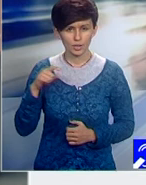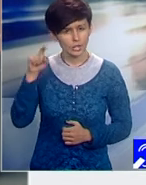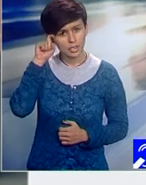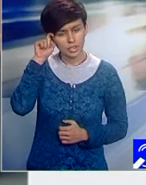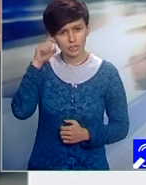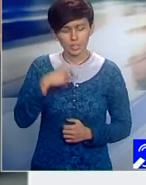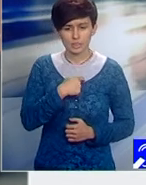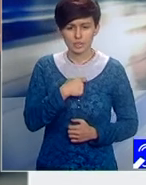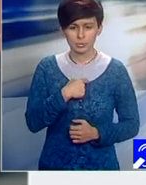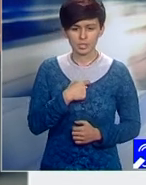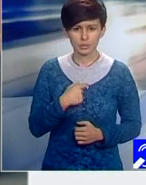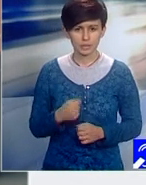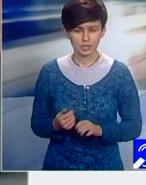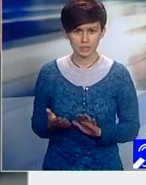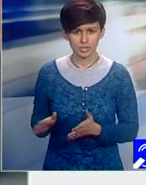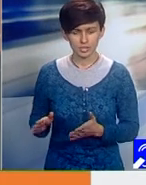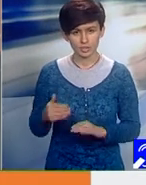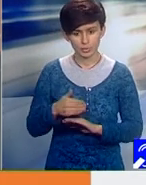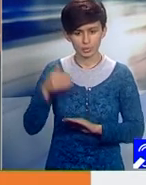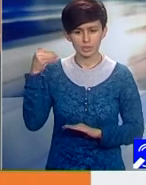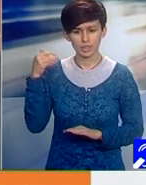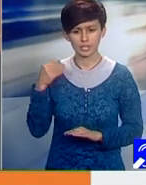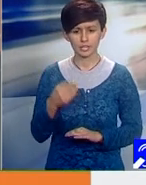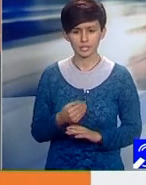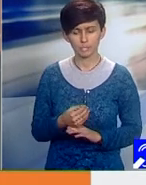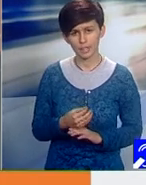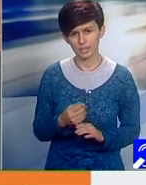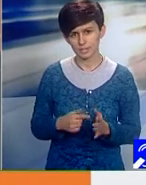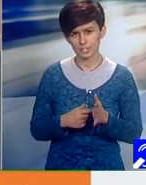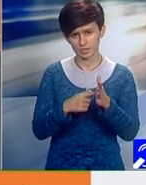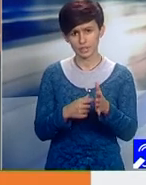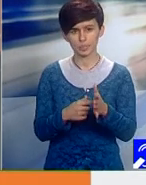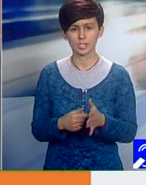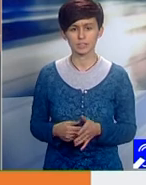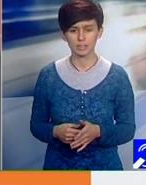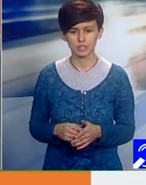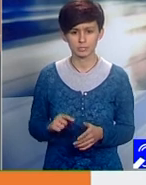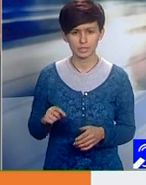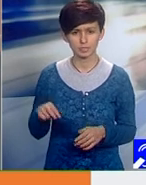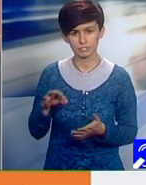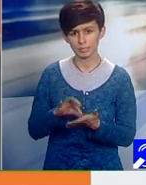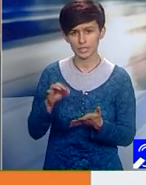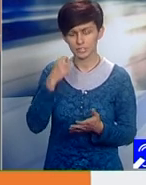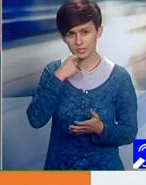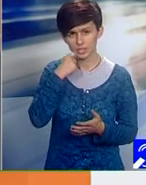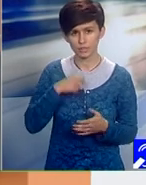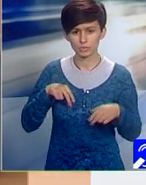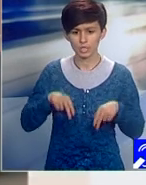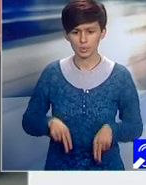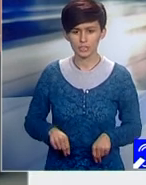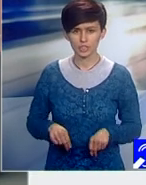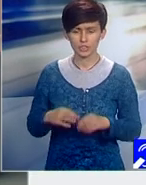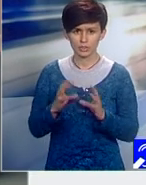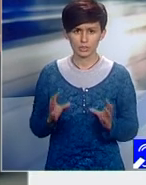începe înainte de a sesiza prezența la Cluj a președintelor României și nu